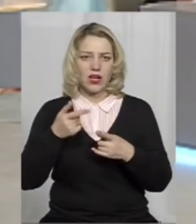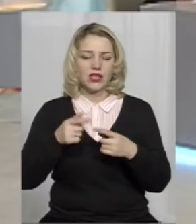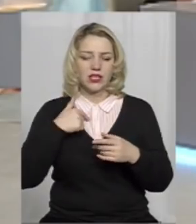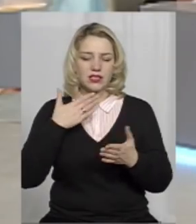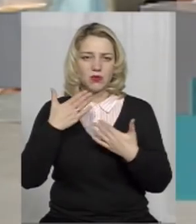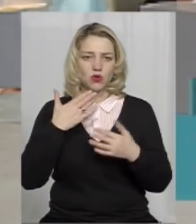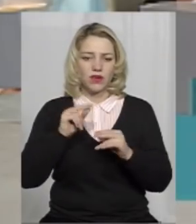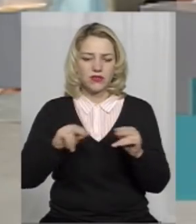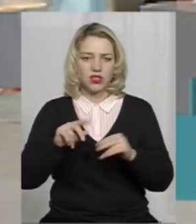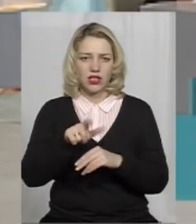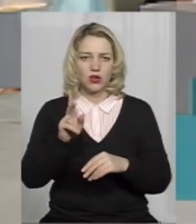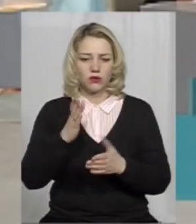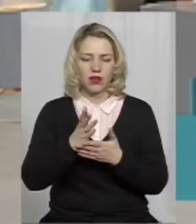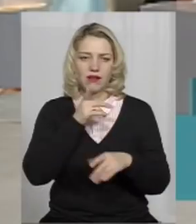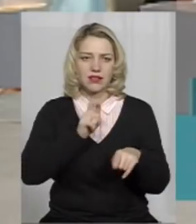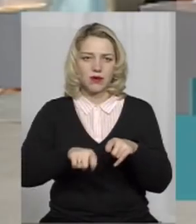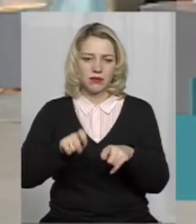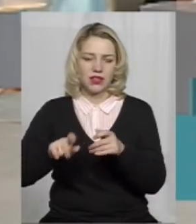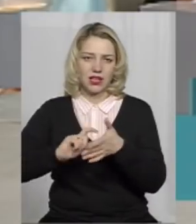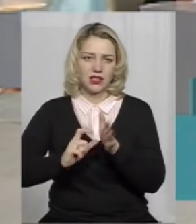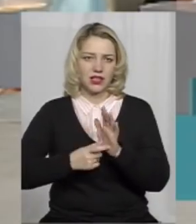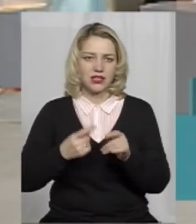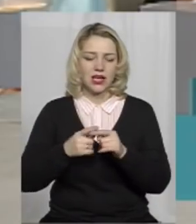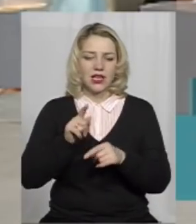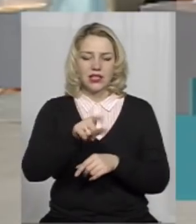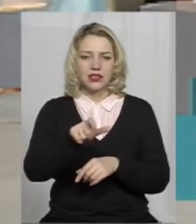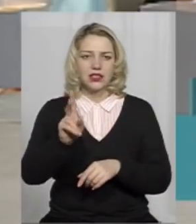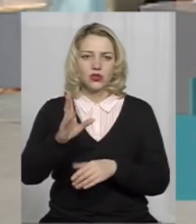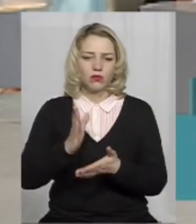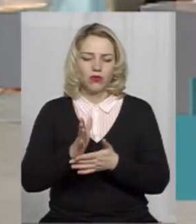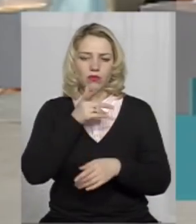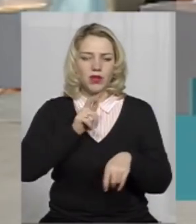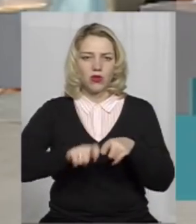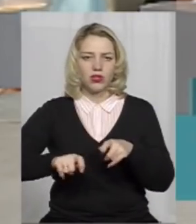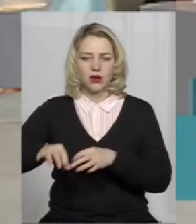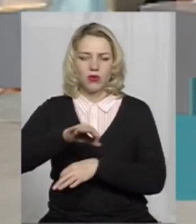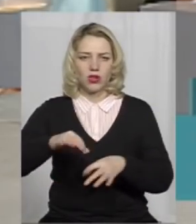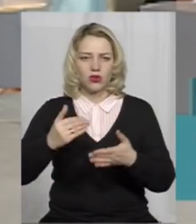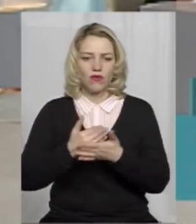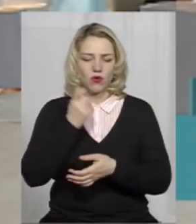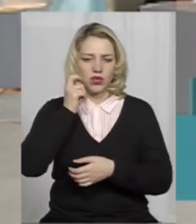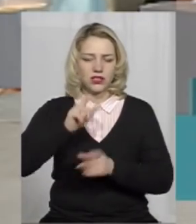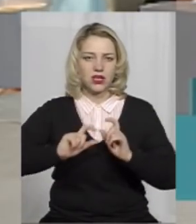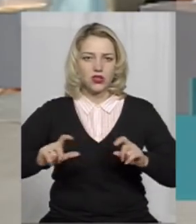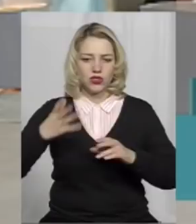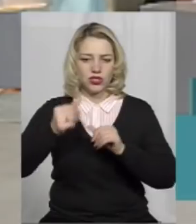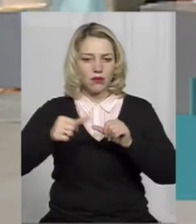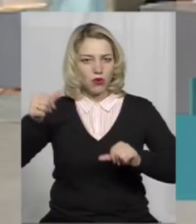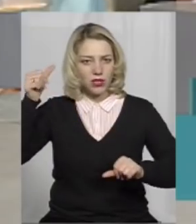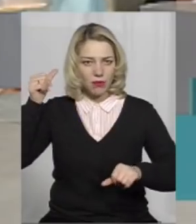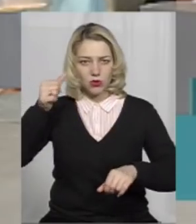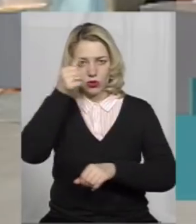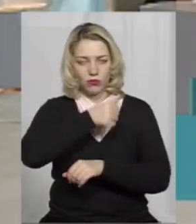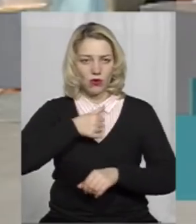з тими учителями, які мали експериментальні класи, тобто, ті, хто був в пілотному проєкті нової української школи ще поза минулому